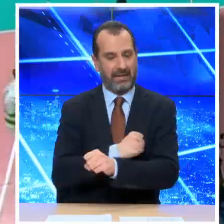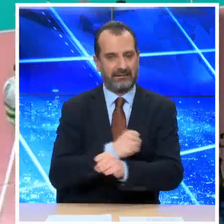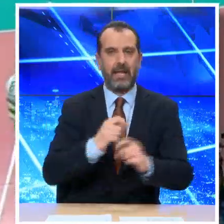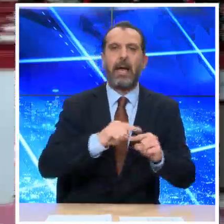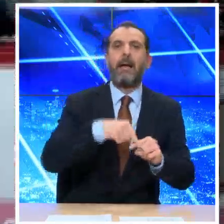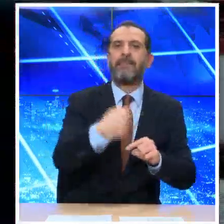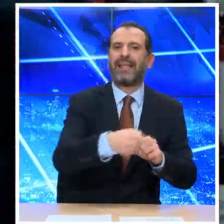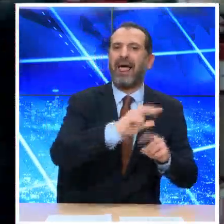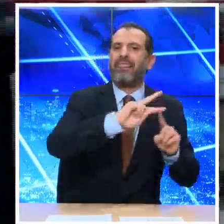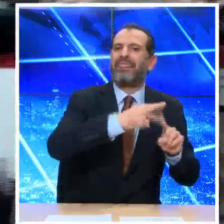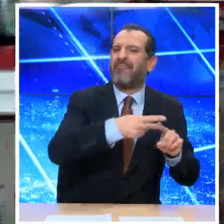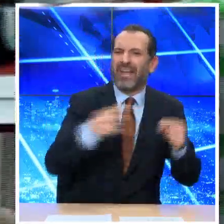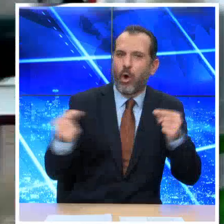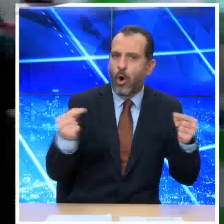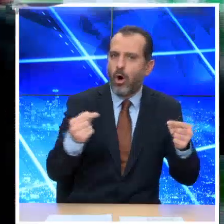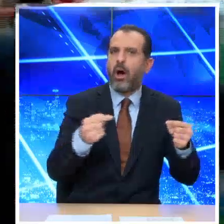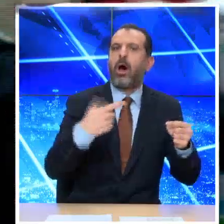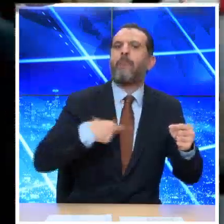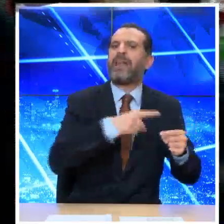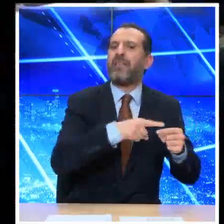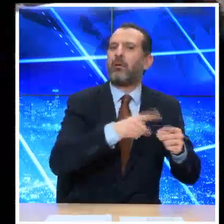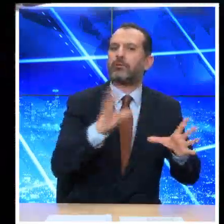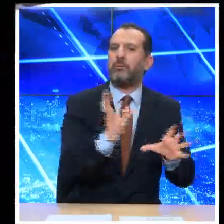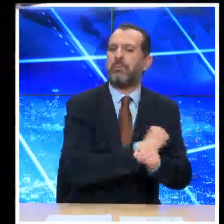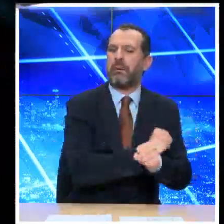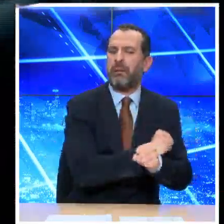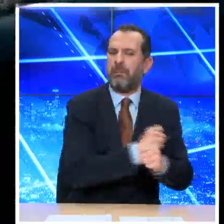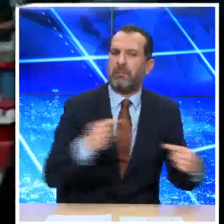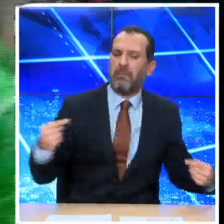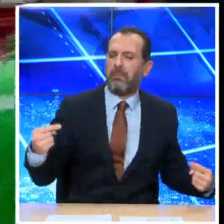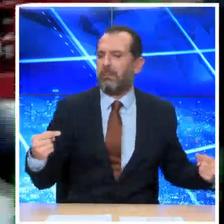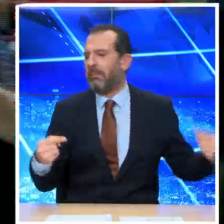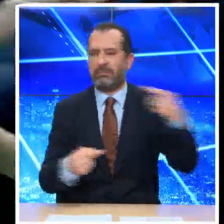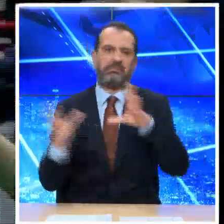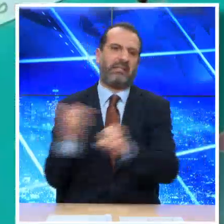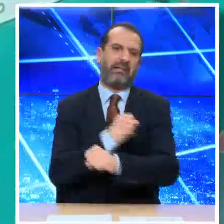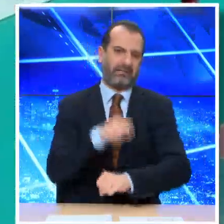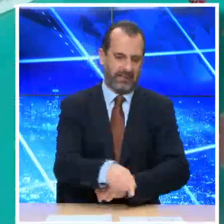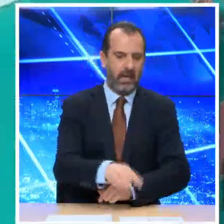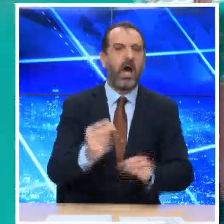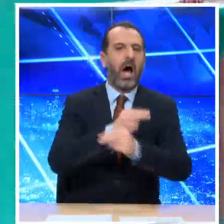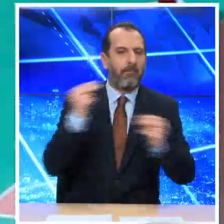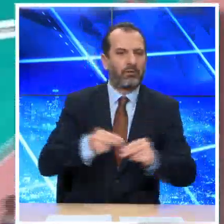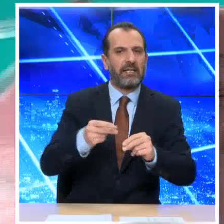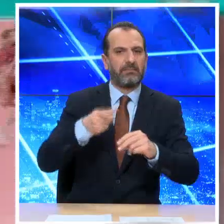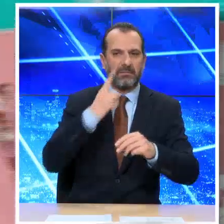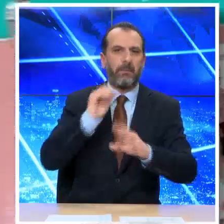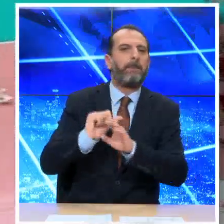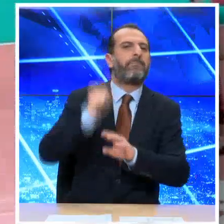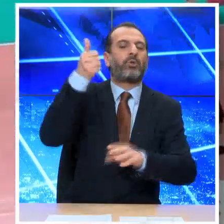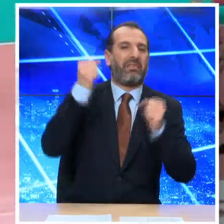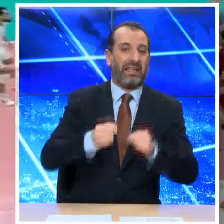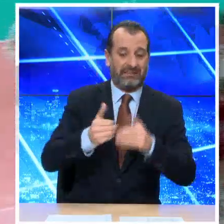από το φινάλι του δεύτερου σετ και κυριάρχησαν απόλυτα στον αγωνιστικό χώρο. Με την νίκη αυτή το τριφίλι πέρασε στην κορυφή της